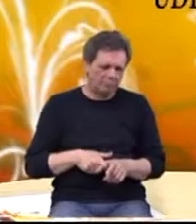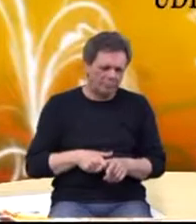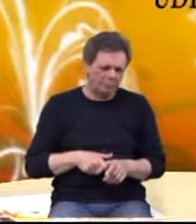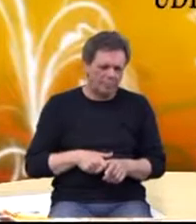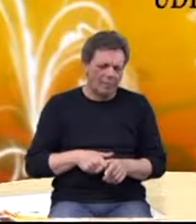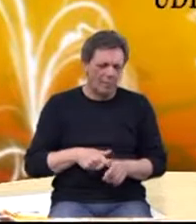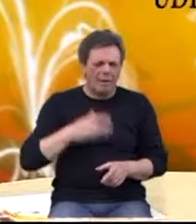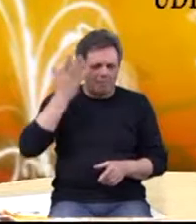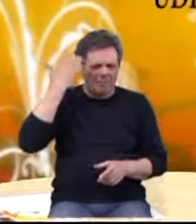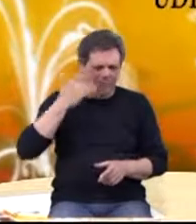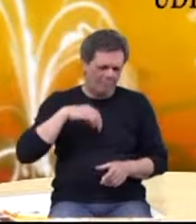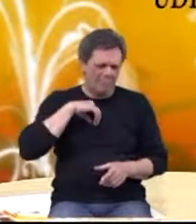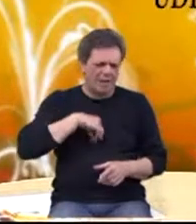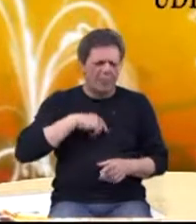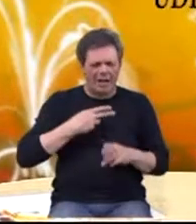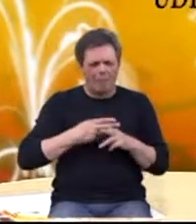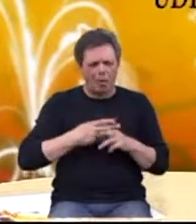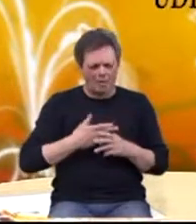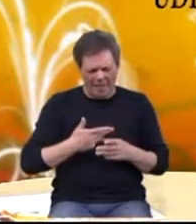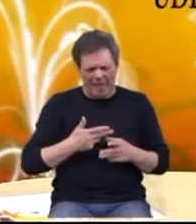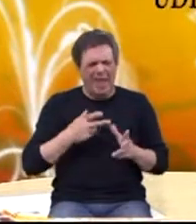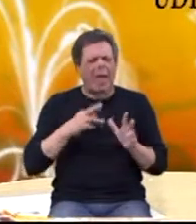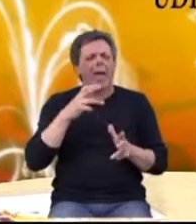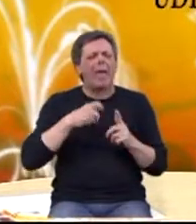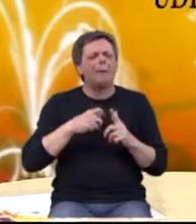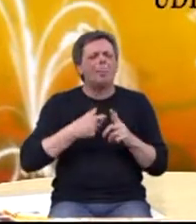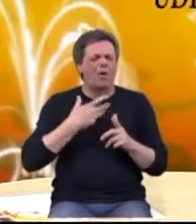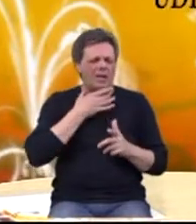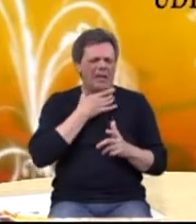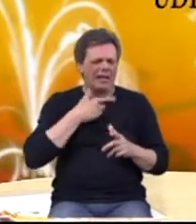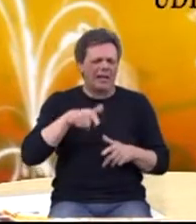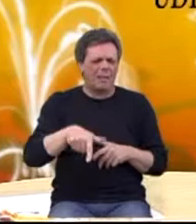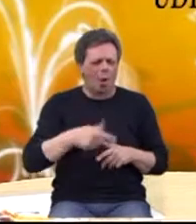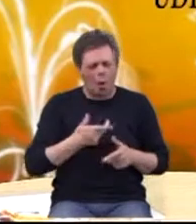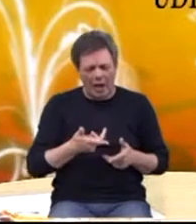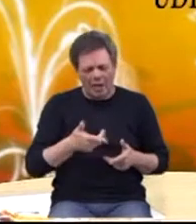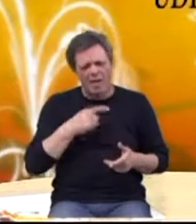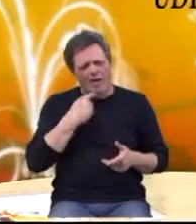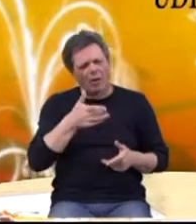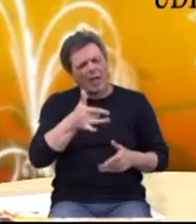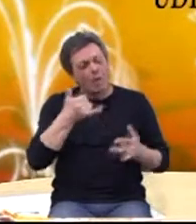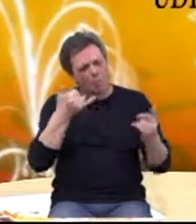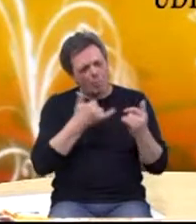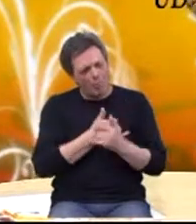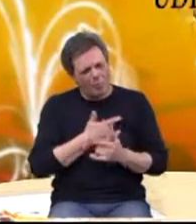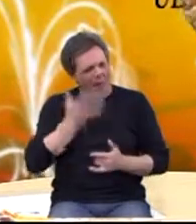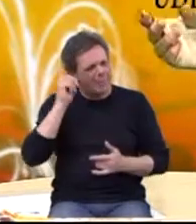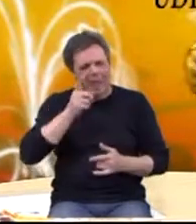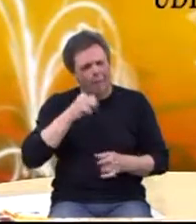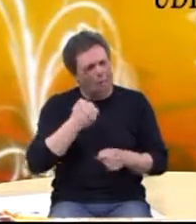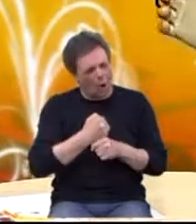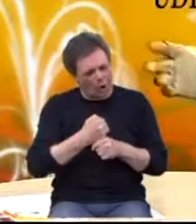vremeno u bavljanje debljinom. Rekao je da je to promašaj. Jer da je slušao druge neke